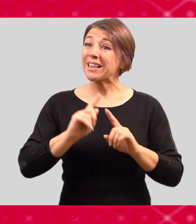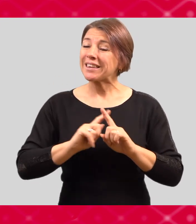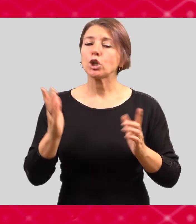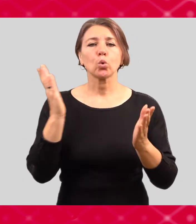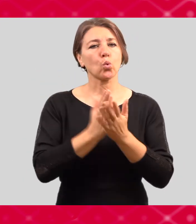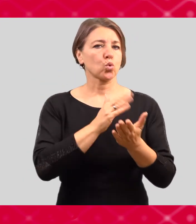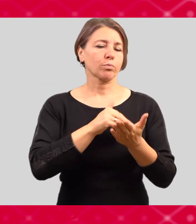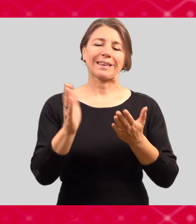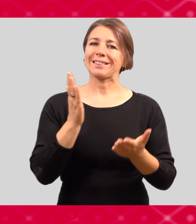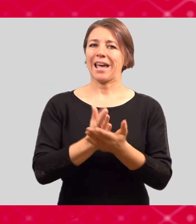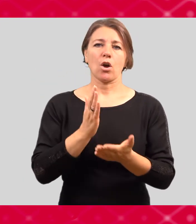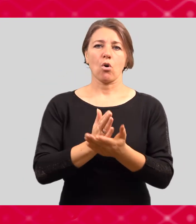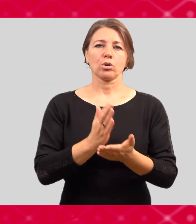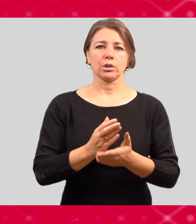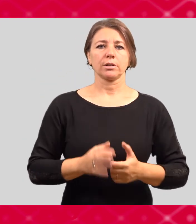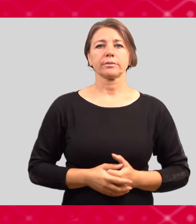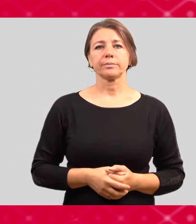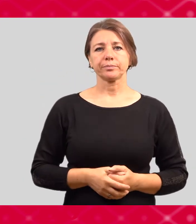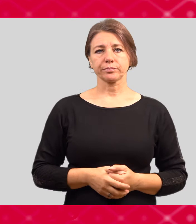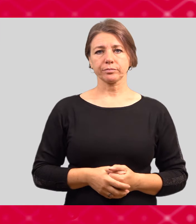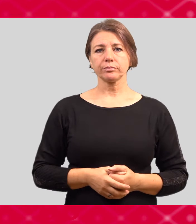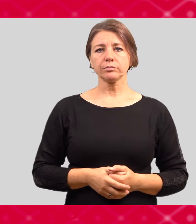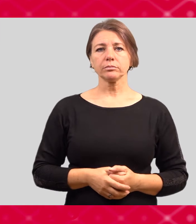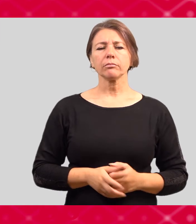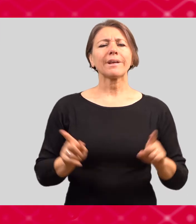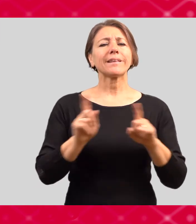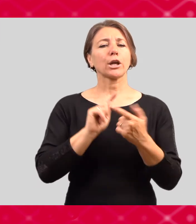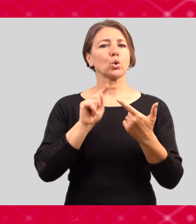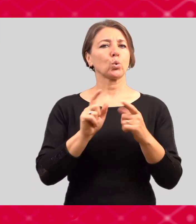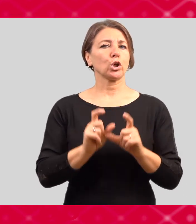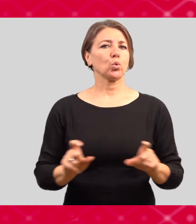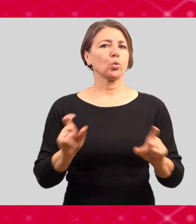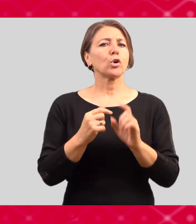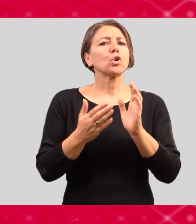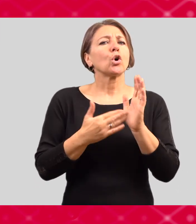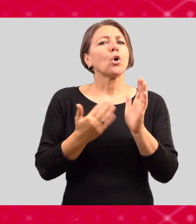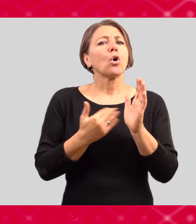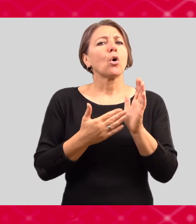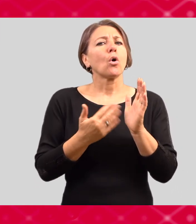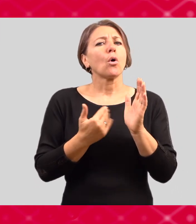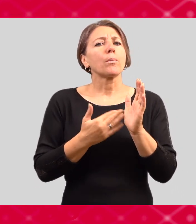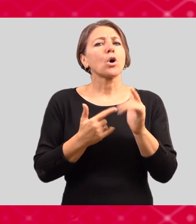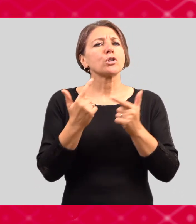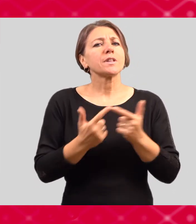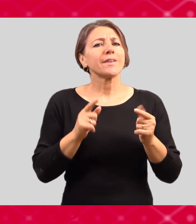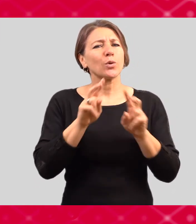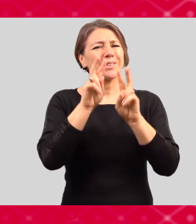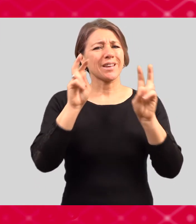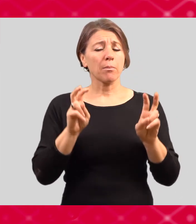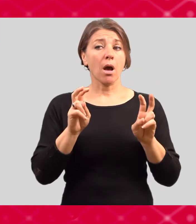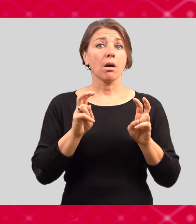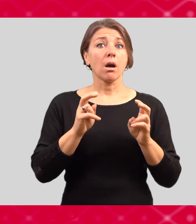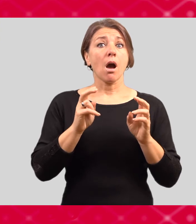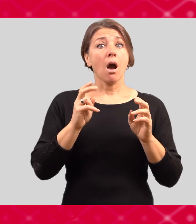obtěžování. A sami si s tím třeba nevědí rady nebo nevědí, jak tyto situace řešit. I proto je